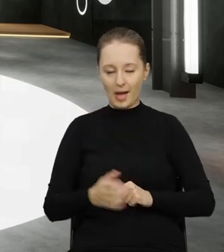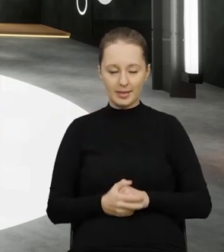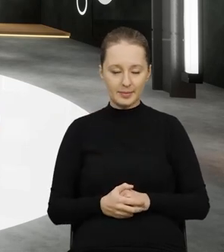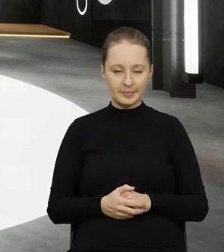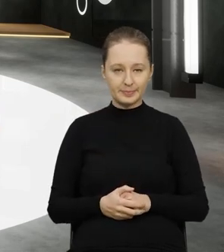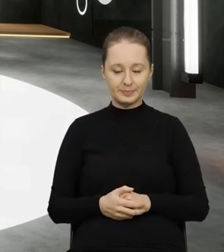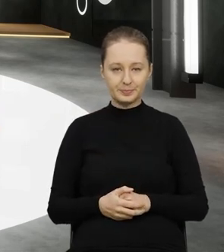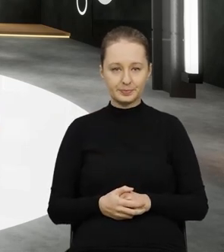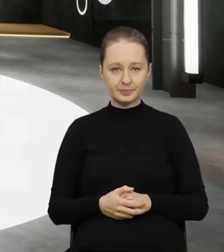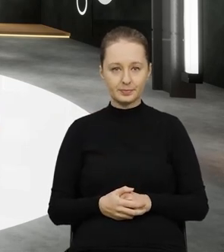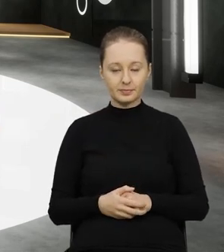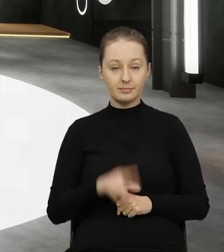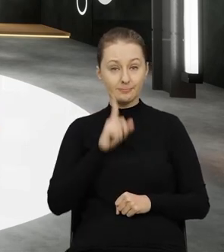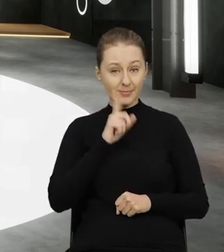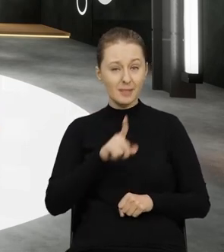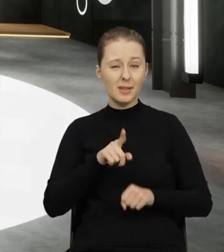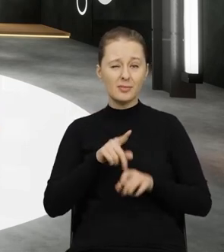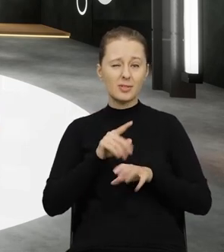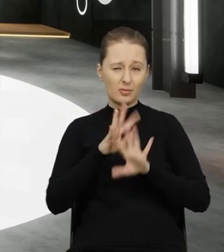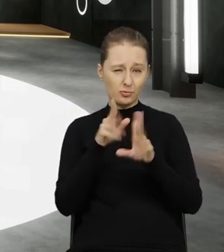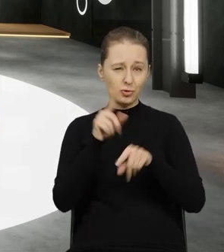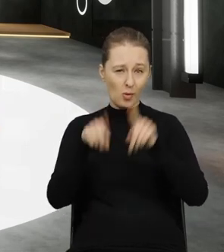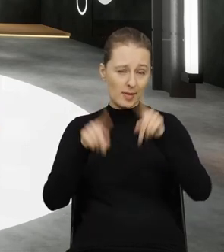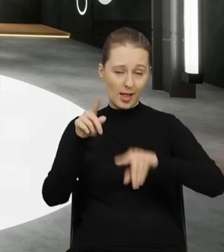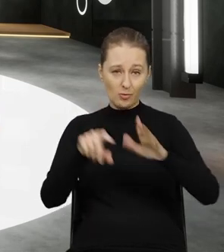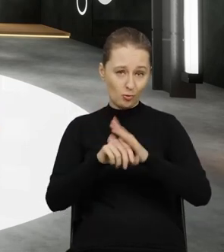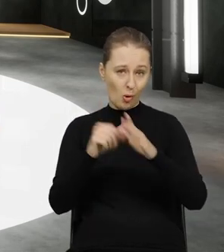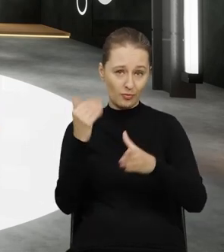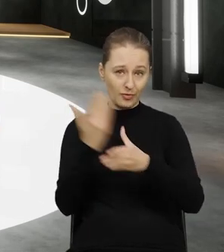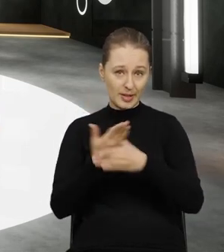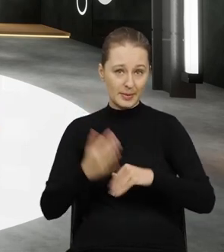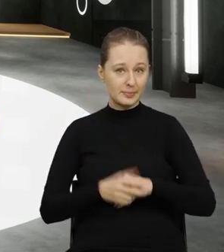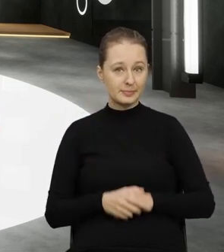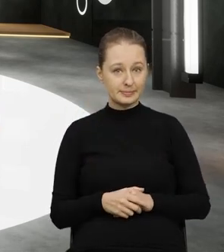także no tutaj dużo jest po stronie przedsiębiorcy.